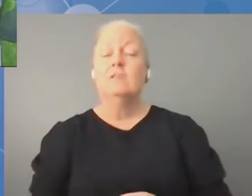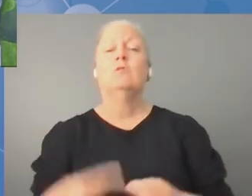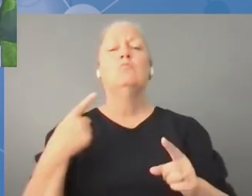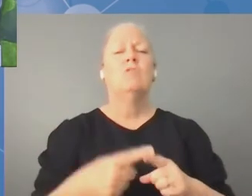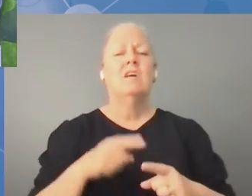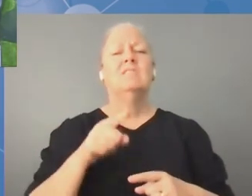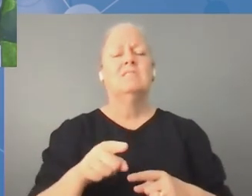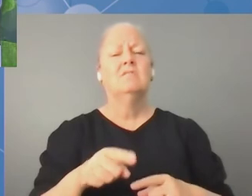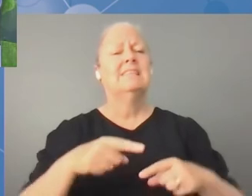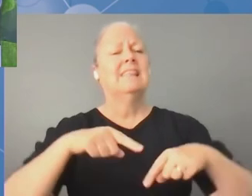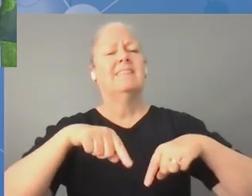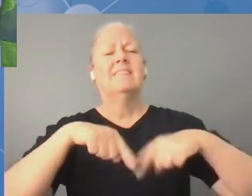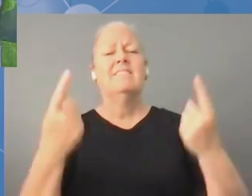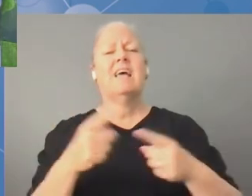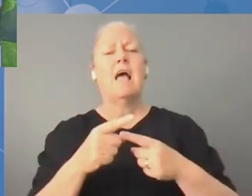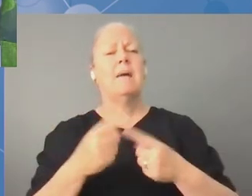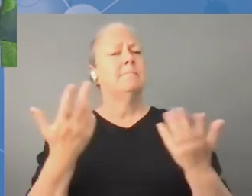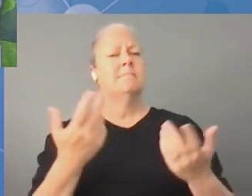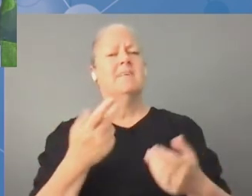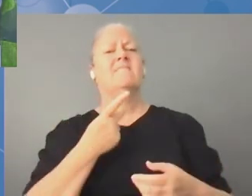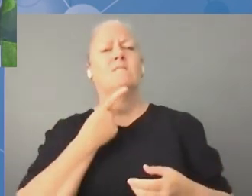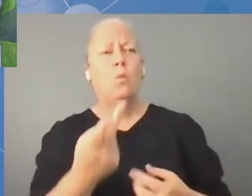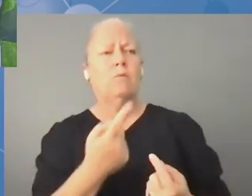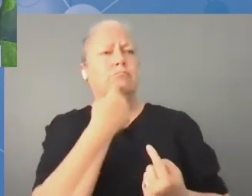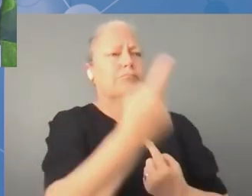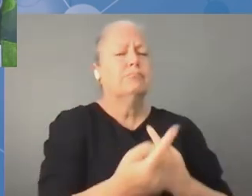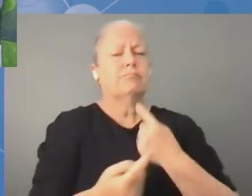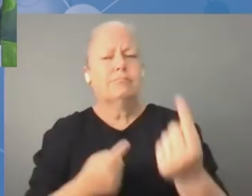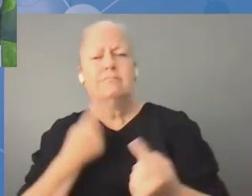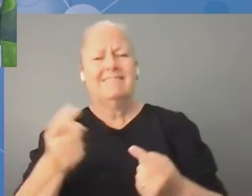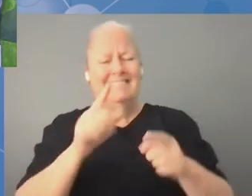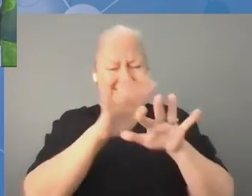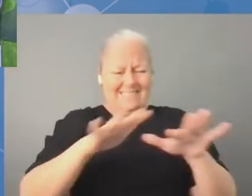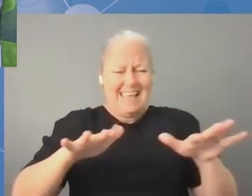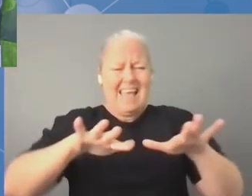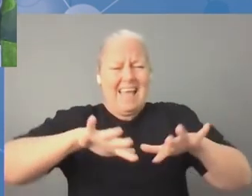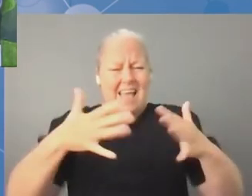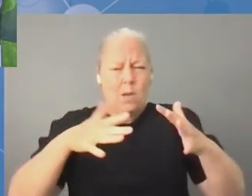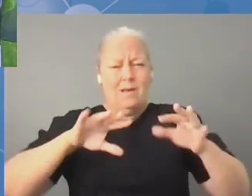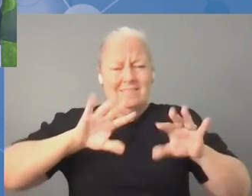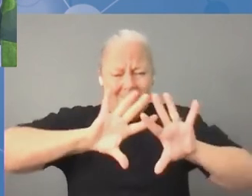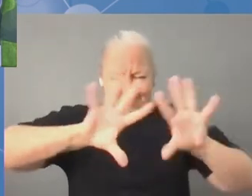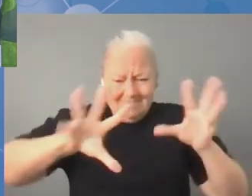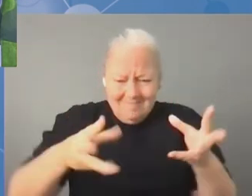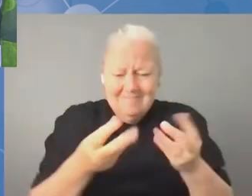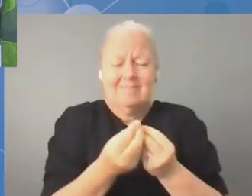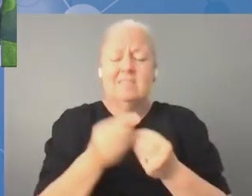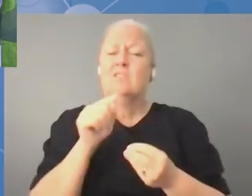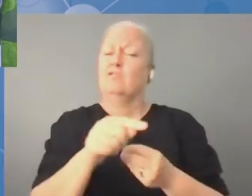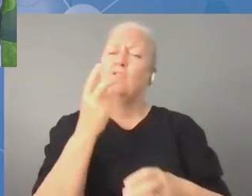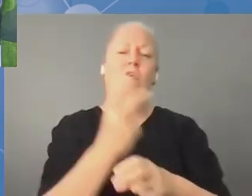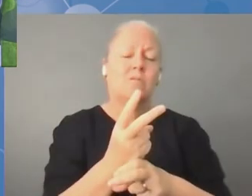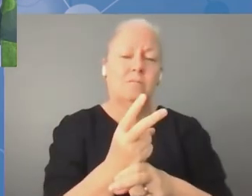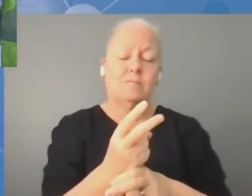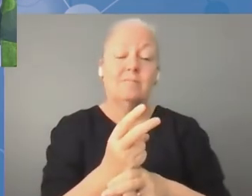też świadomi tych problemów związanych z barierą językową. Staramy się naprawdę wyważyć wszystkie te elementy i jest to niezwykle trudne.